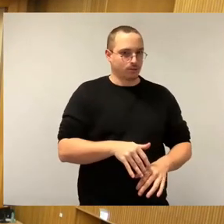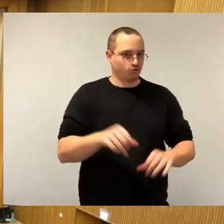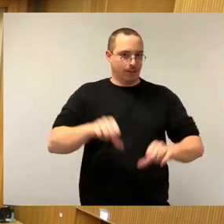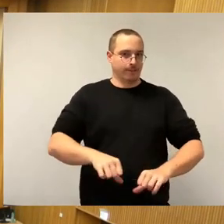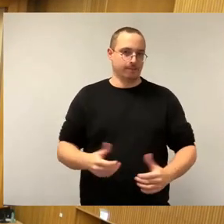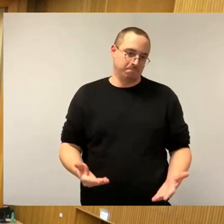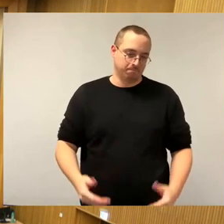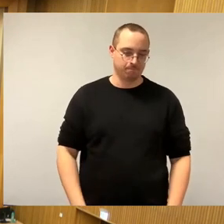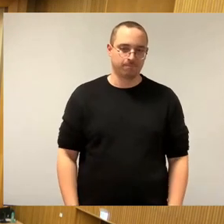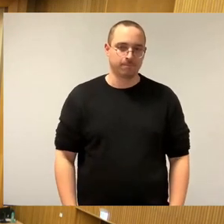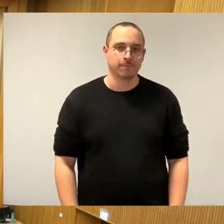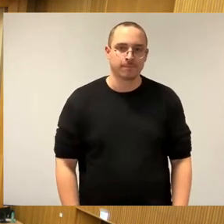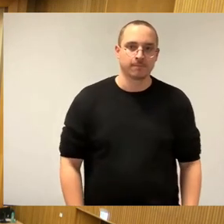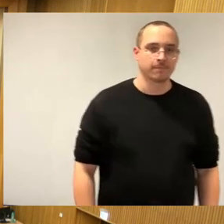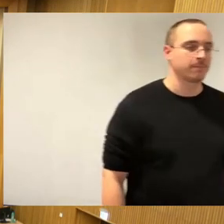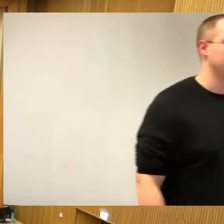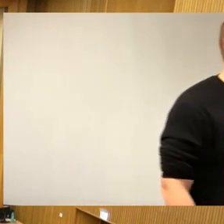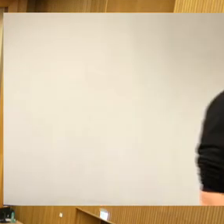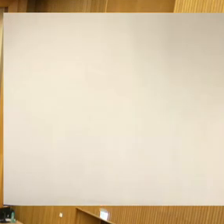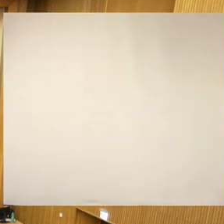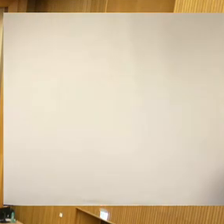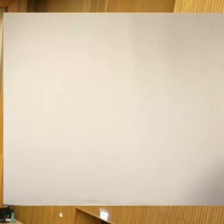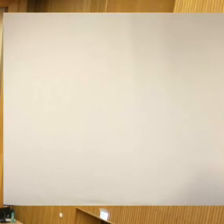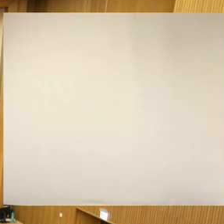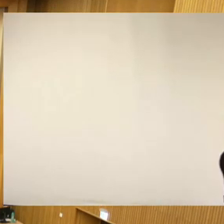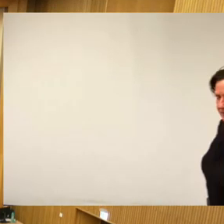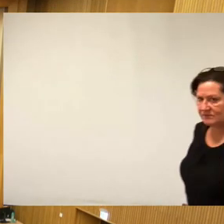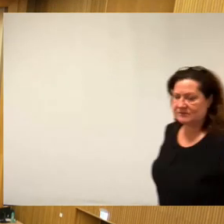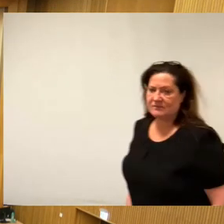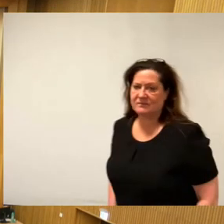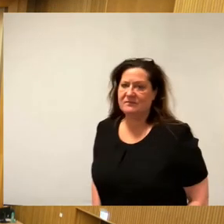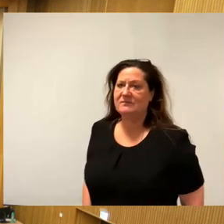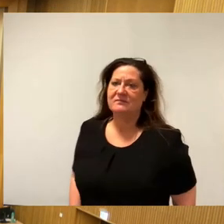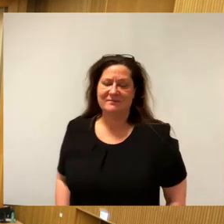Dann sehe ich keine weiteren Wortmeldungen. Mehr doch. Herr Latzynski, bitte.